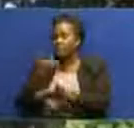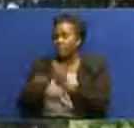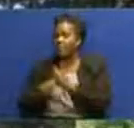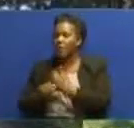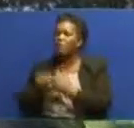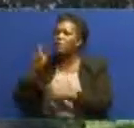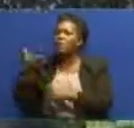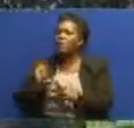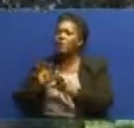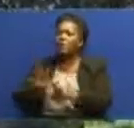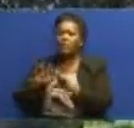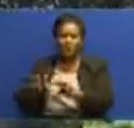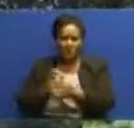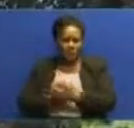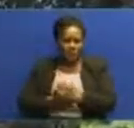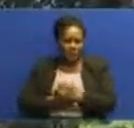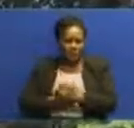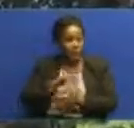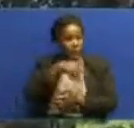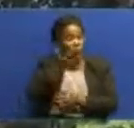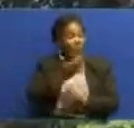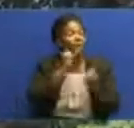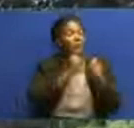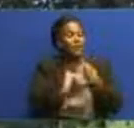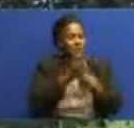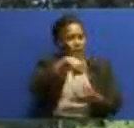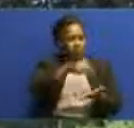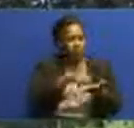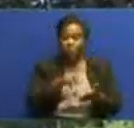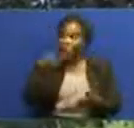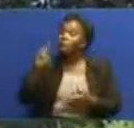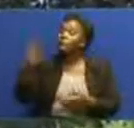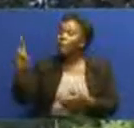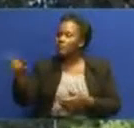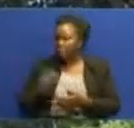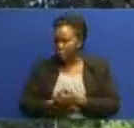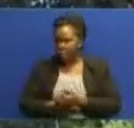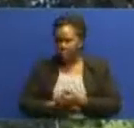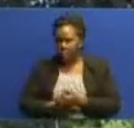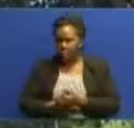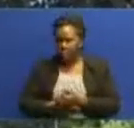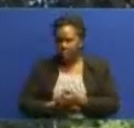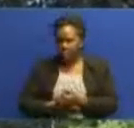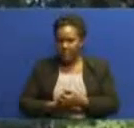badi ya watu walipinga kile kituwa kwamba kisiwepo na watu wapu mpaka leo ndi wananekeza ayo maneno inamana